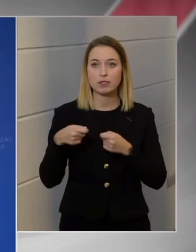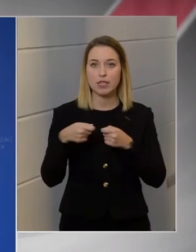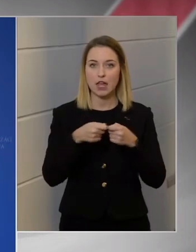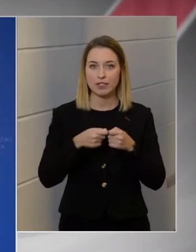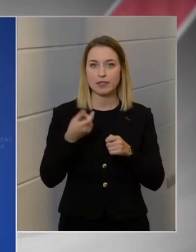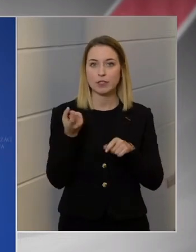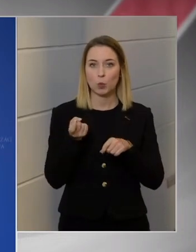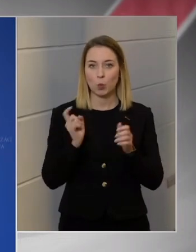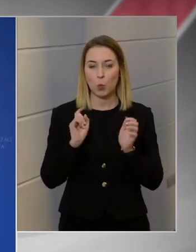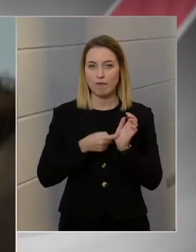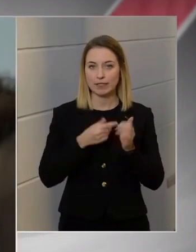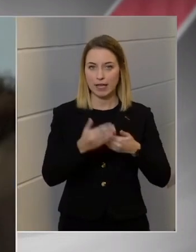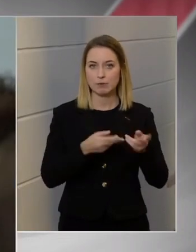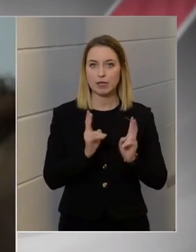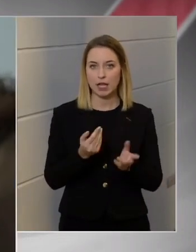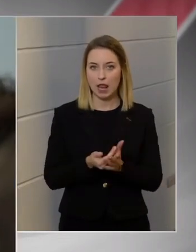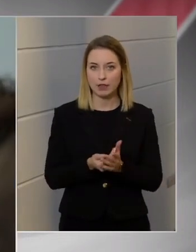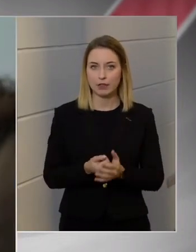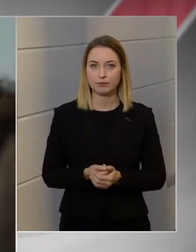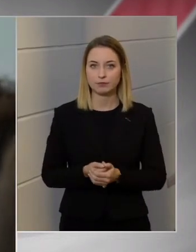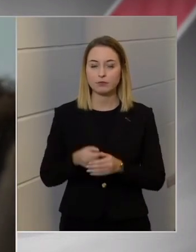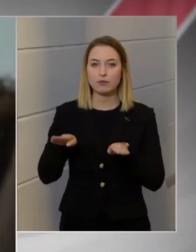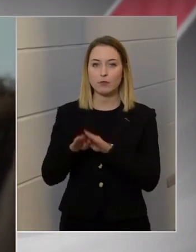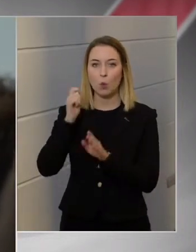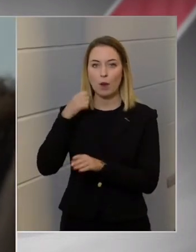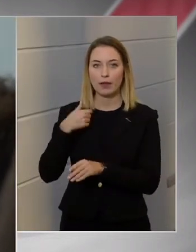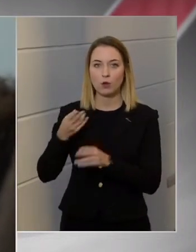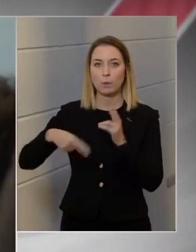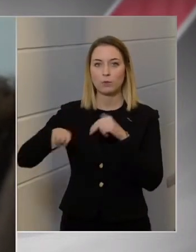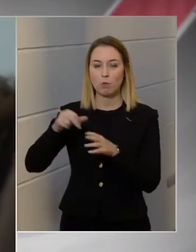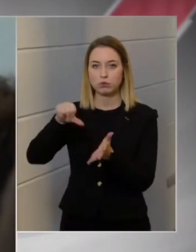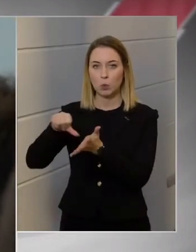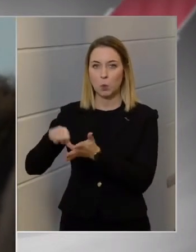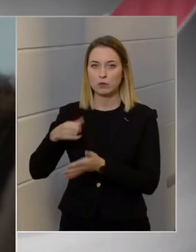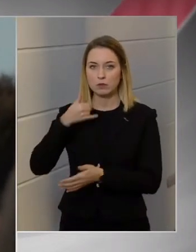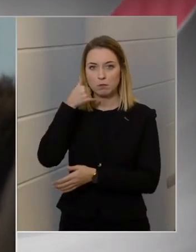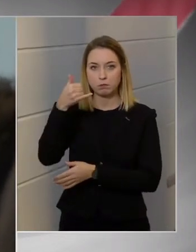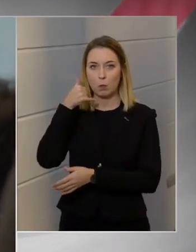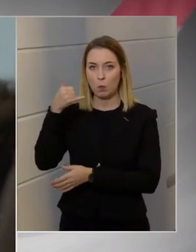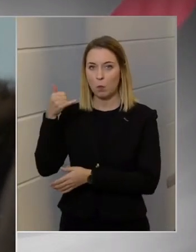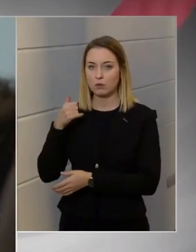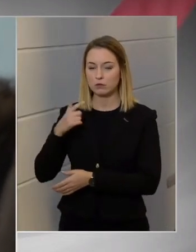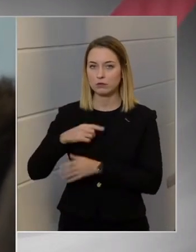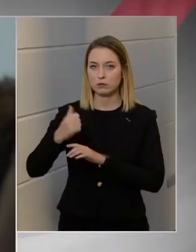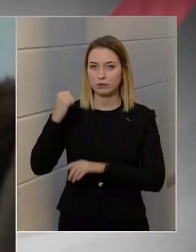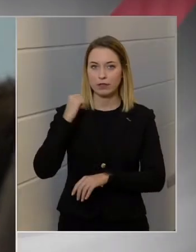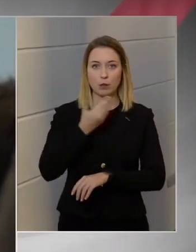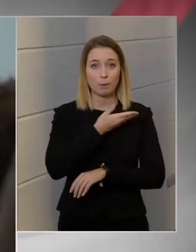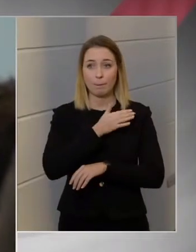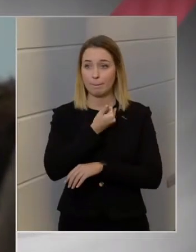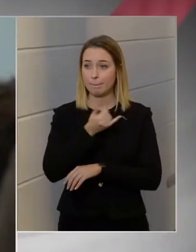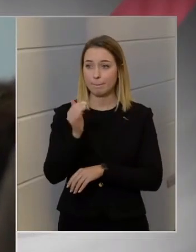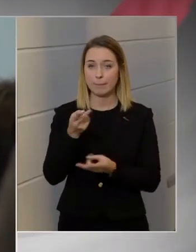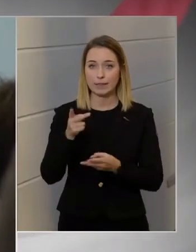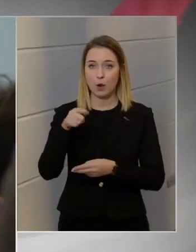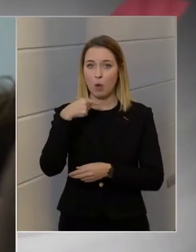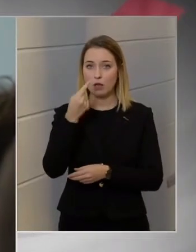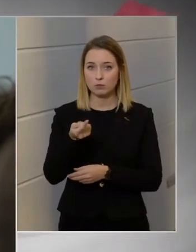következményei kell, hogy legyenek. A kolléganőm több központot is felhívott tegnap, és mindenhol azt mondták neki, hogy